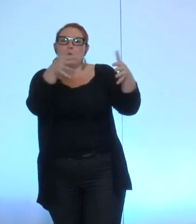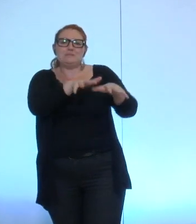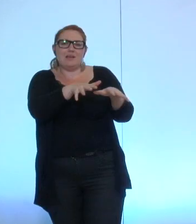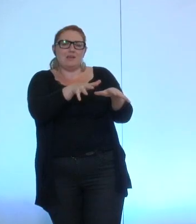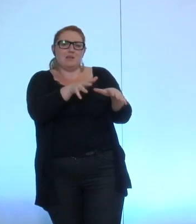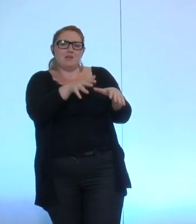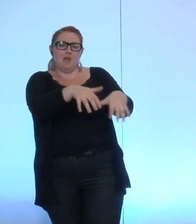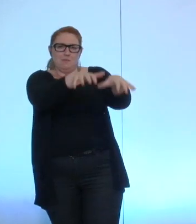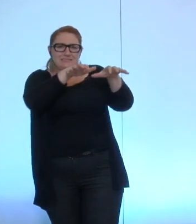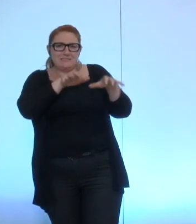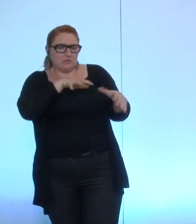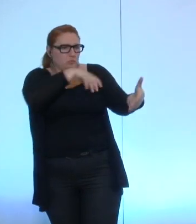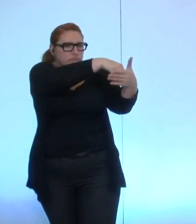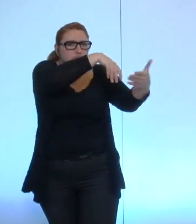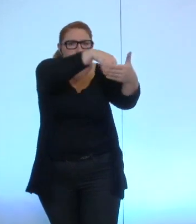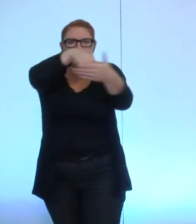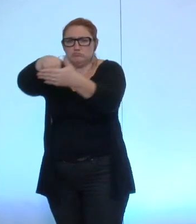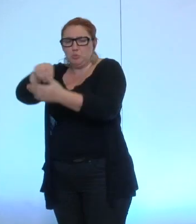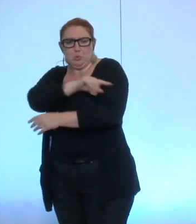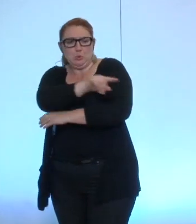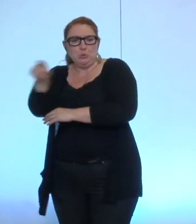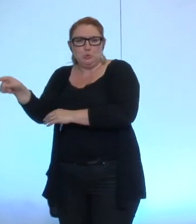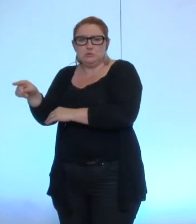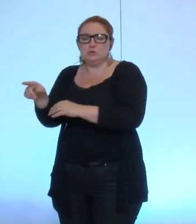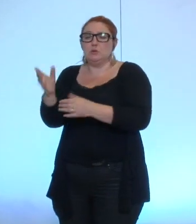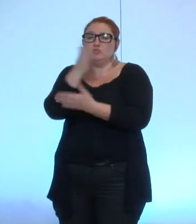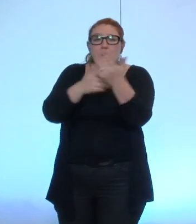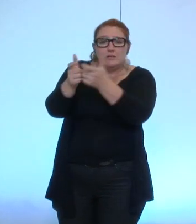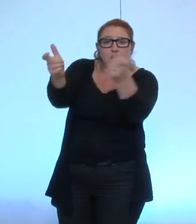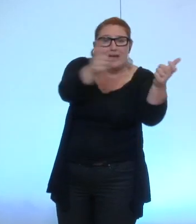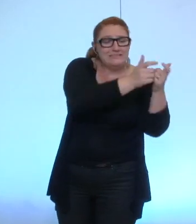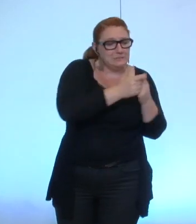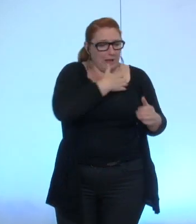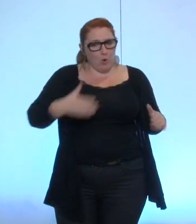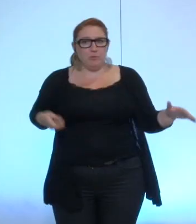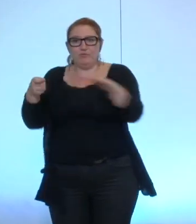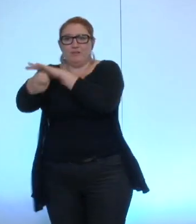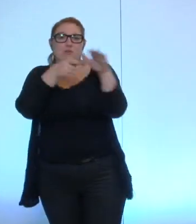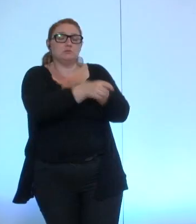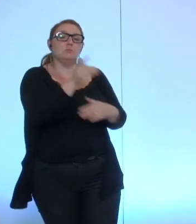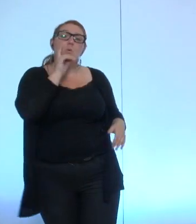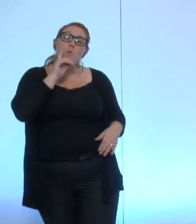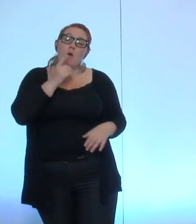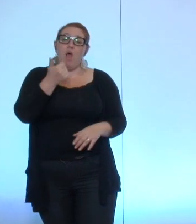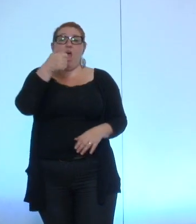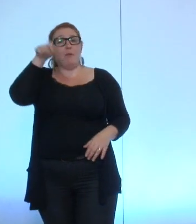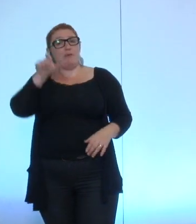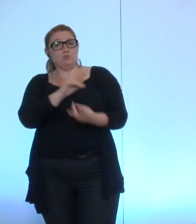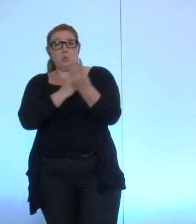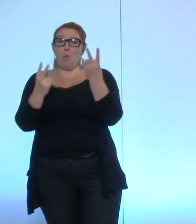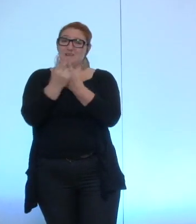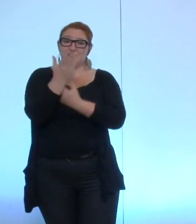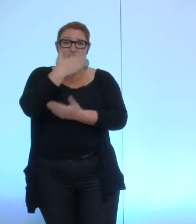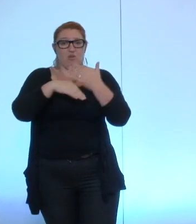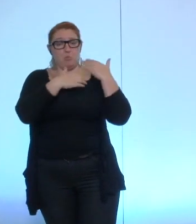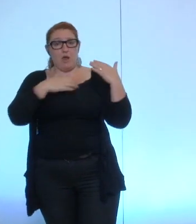possible ainsi que dans les organismes et structures financées par la commune il est clair que quand il n'y a qu'un représentant de la commune